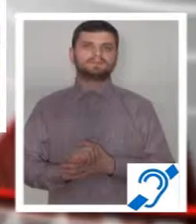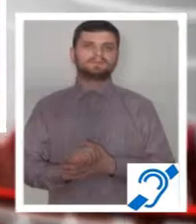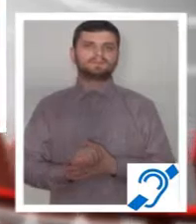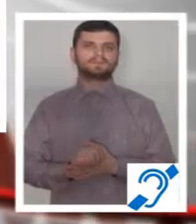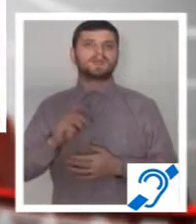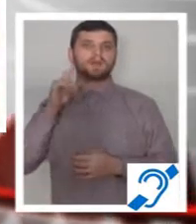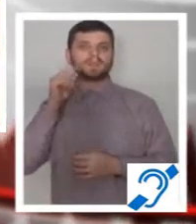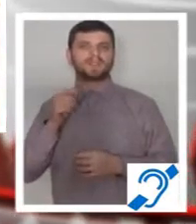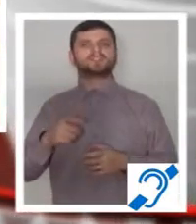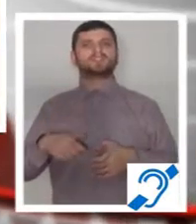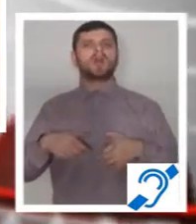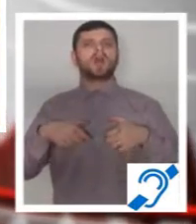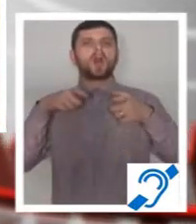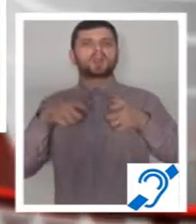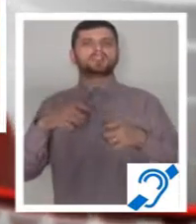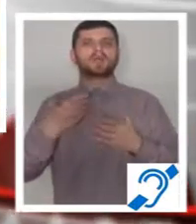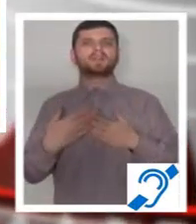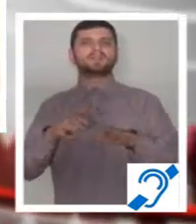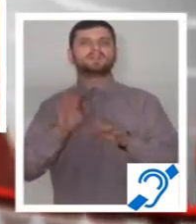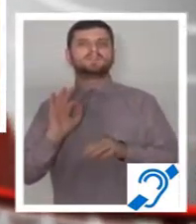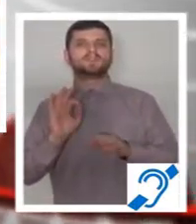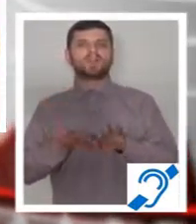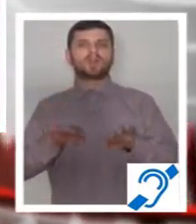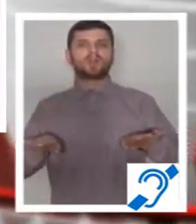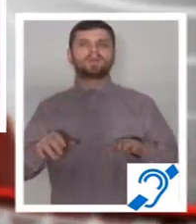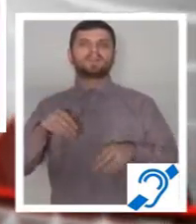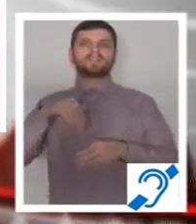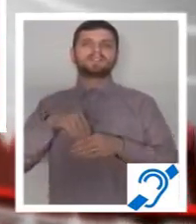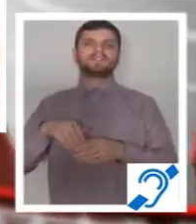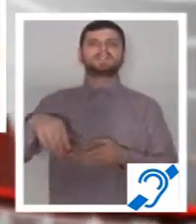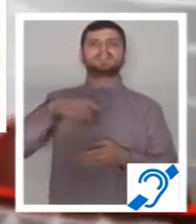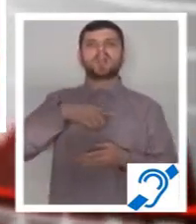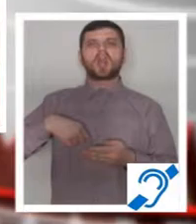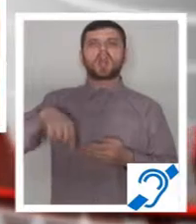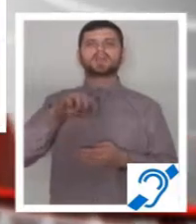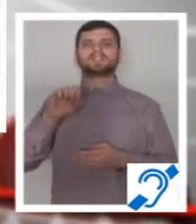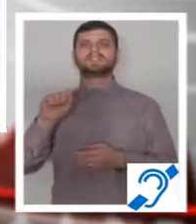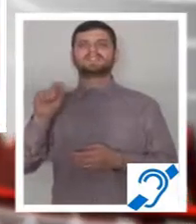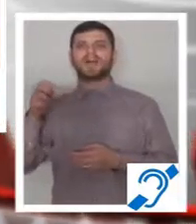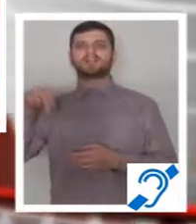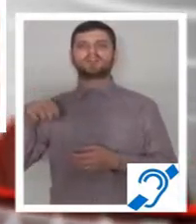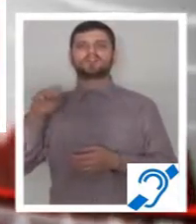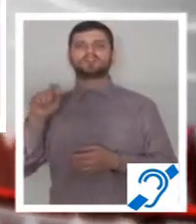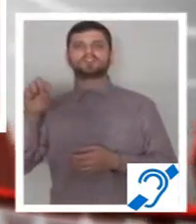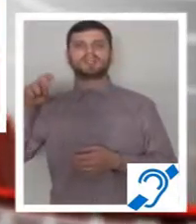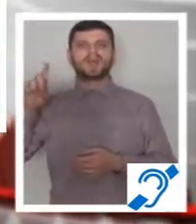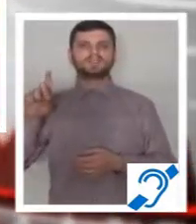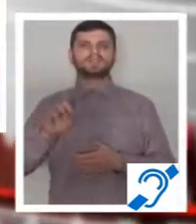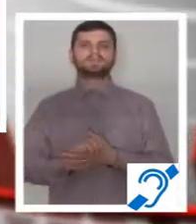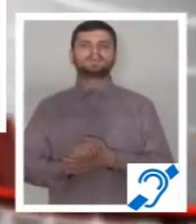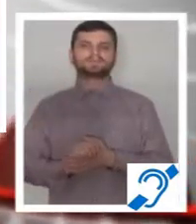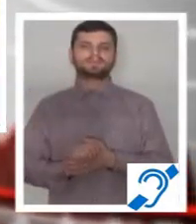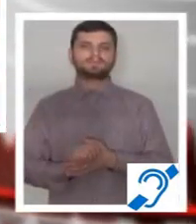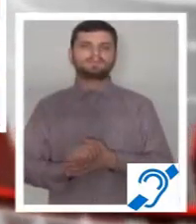La Piteș, orășelul copilor va fi amenajat pe platoul din zona stadionului Strand. Amănunte despre toate acestea și nu numai în știrile